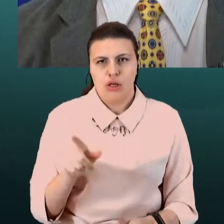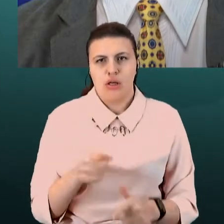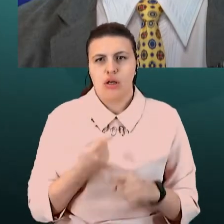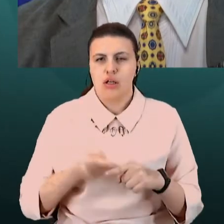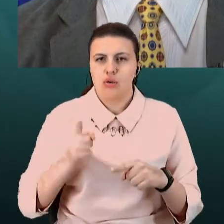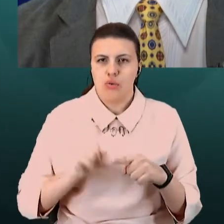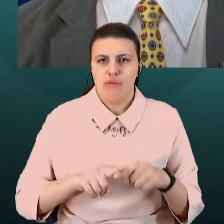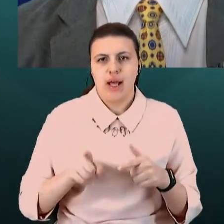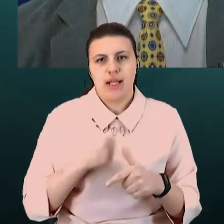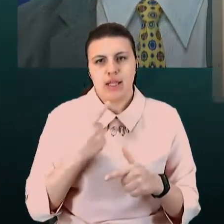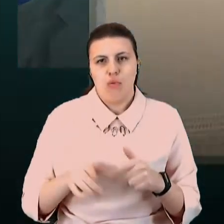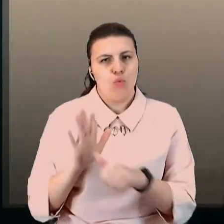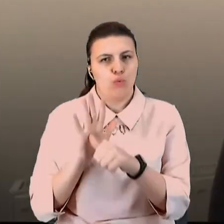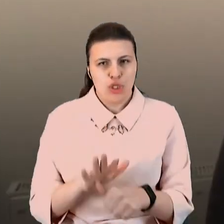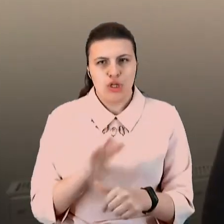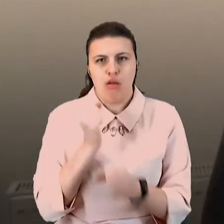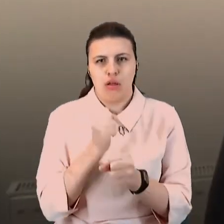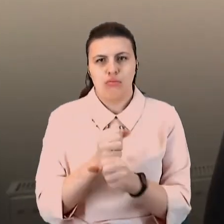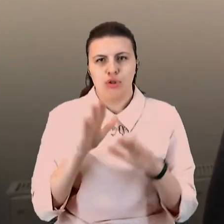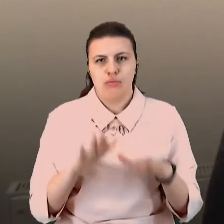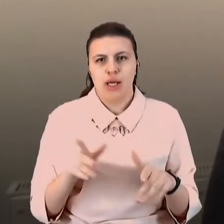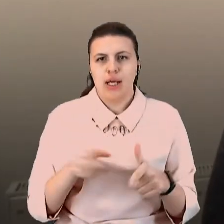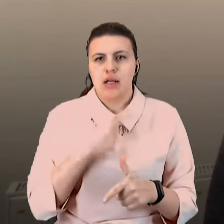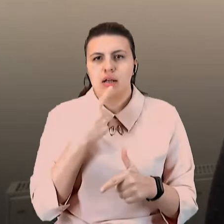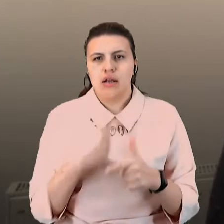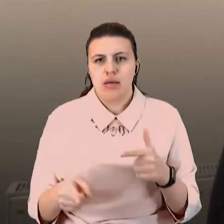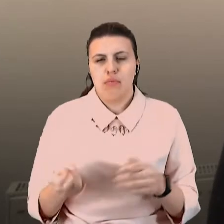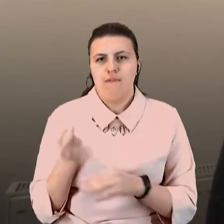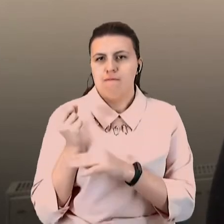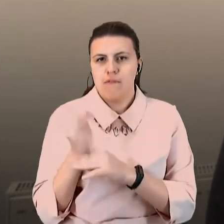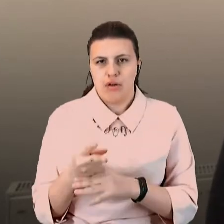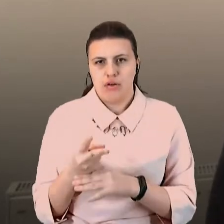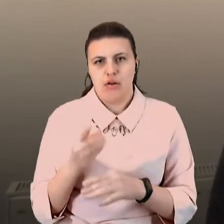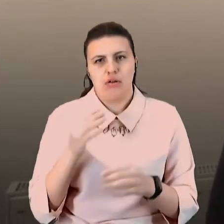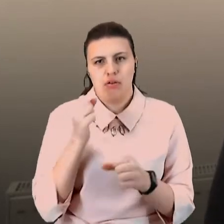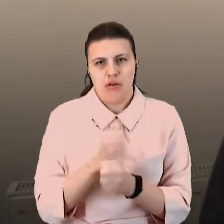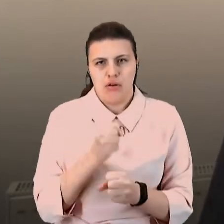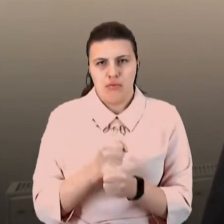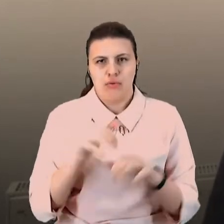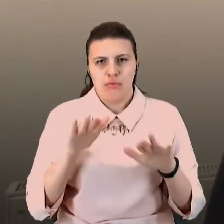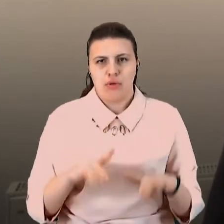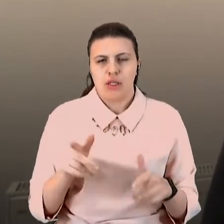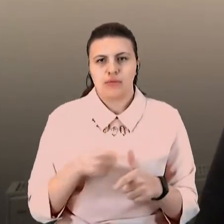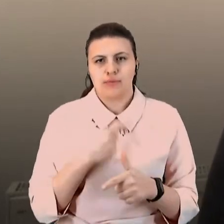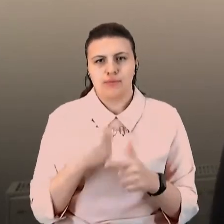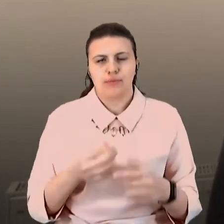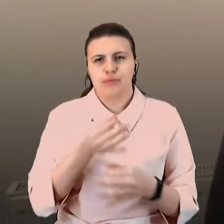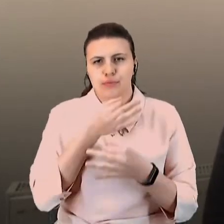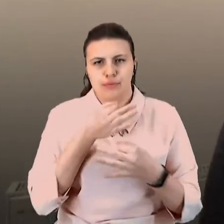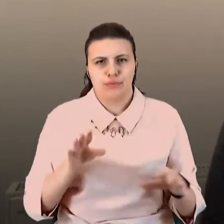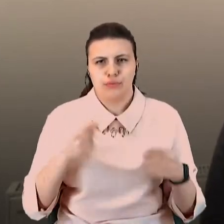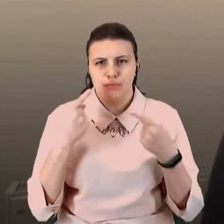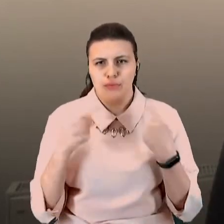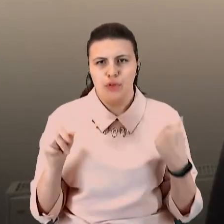робочому місті, либо мотивує його покинуть робочий місто, або якщо він ставиться з любою іншою формою